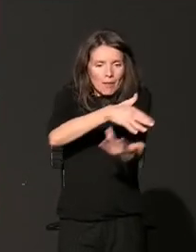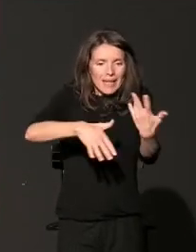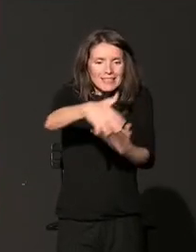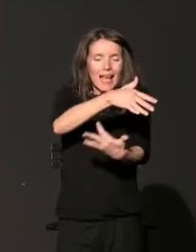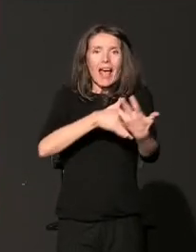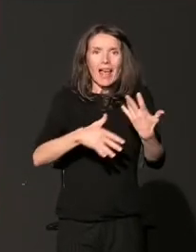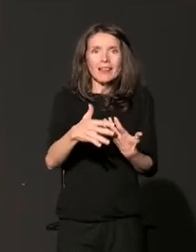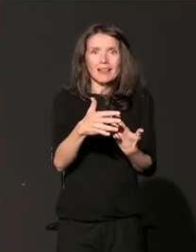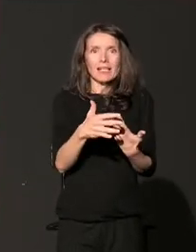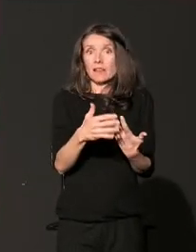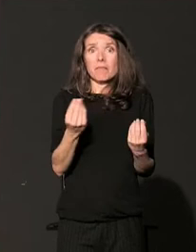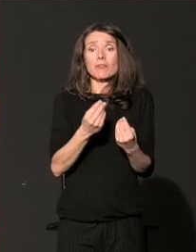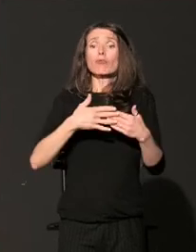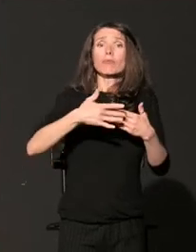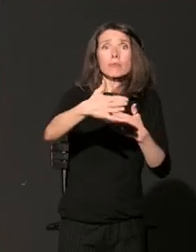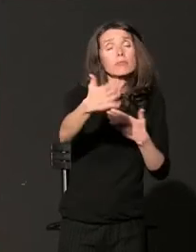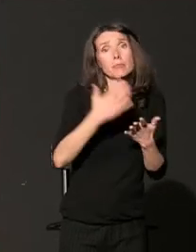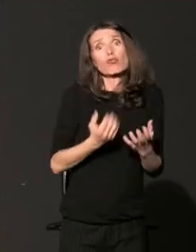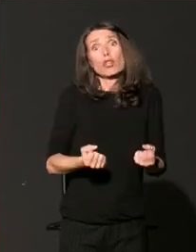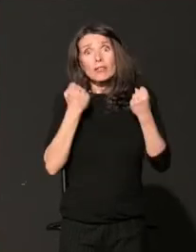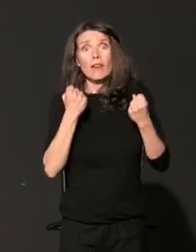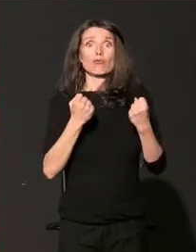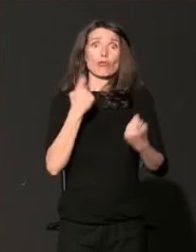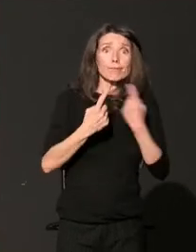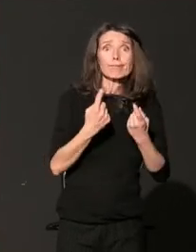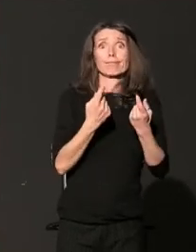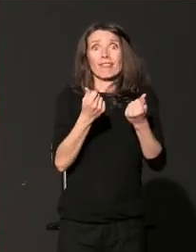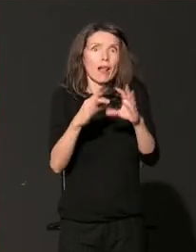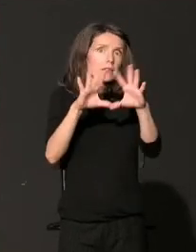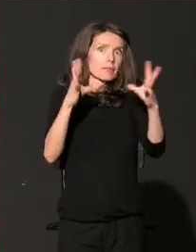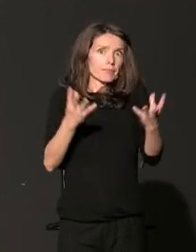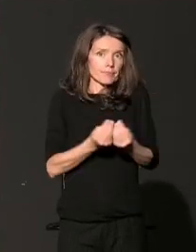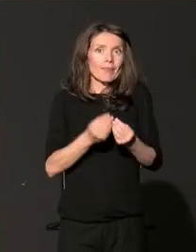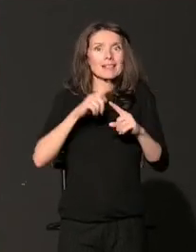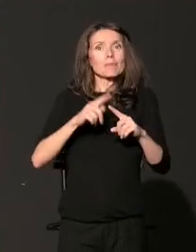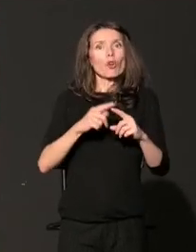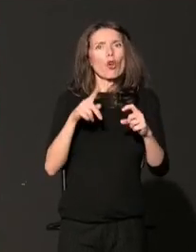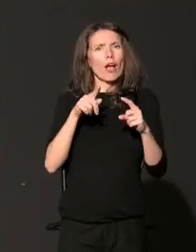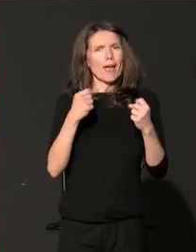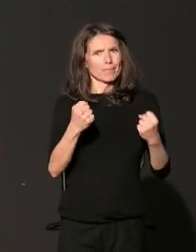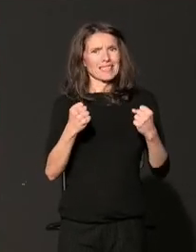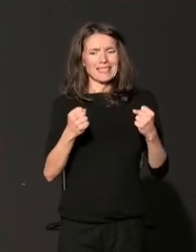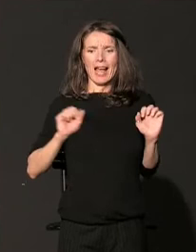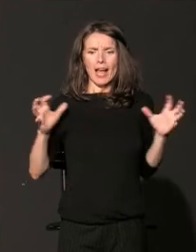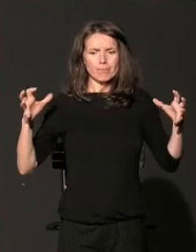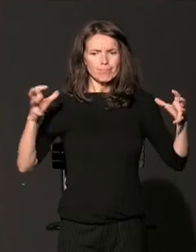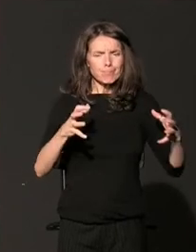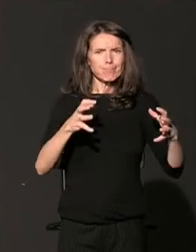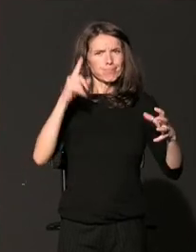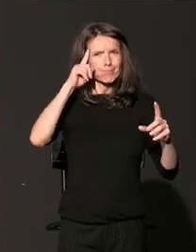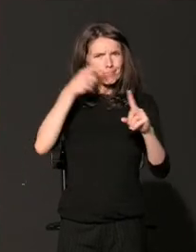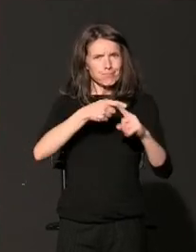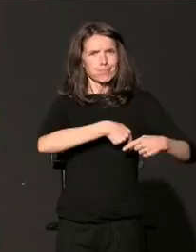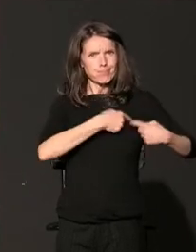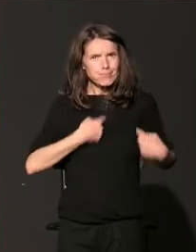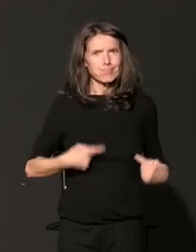vremenima koja su pred nama. U tome je upravo snaga filantropske zajednice, u tome leži i ključ prethodnih, ali i nekih